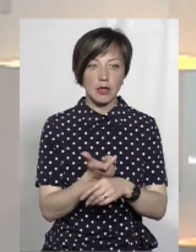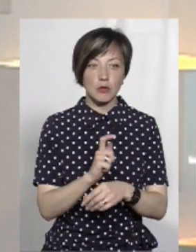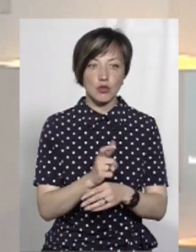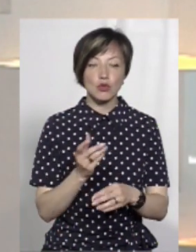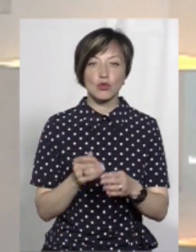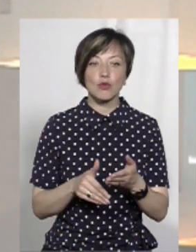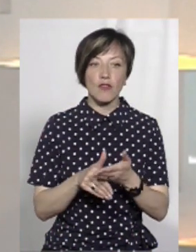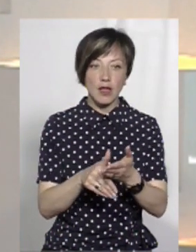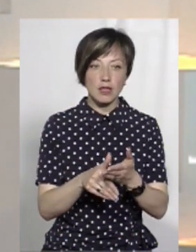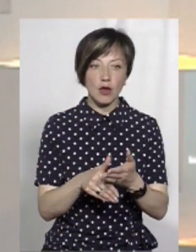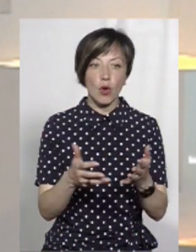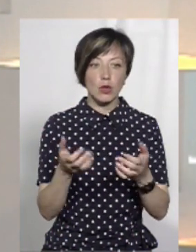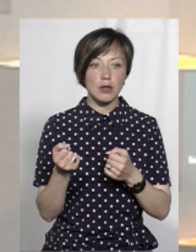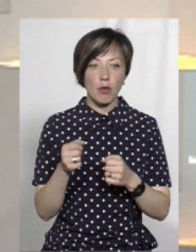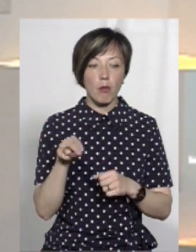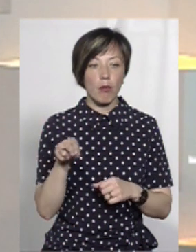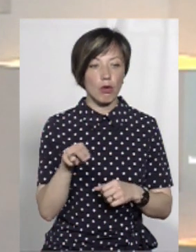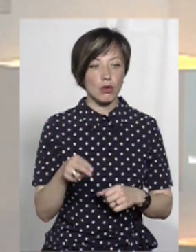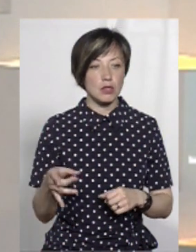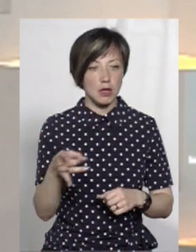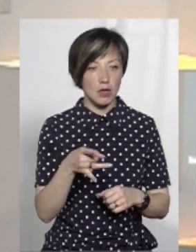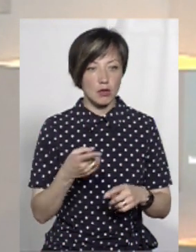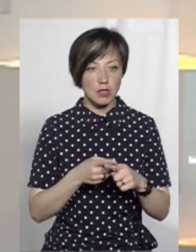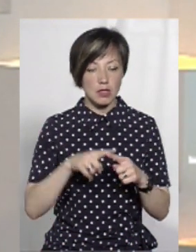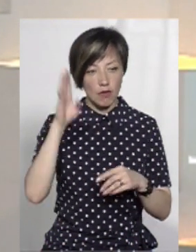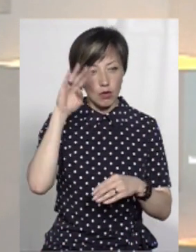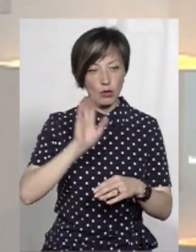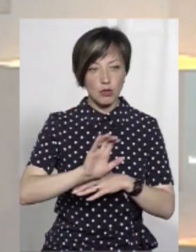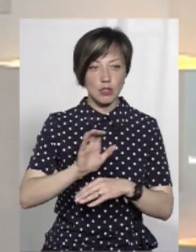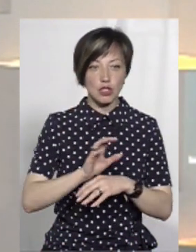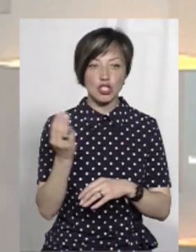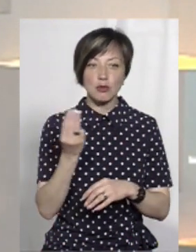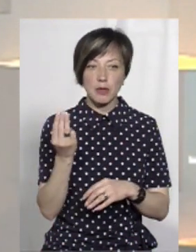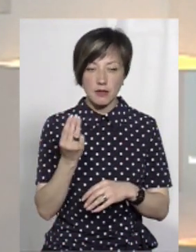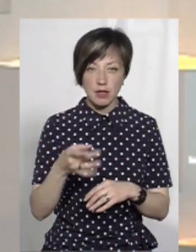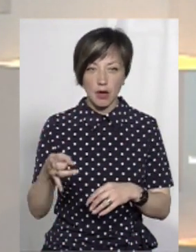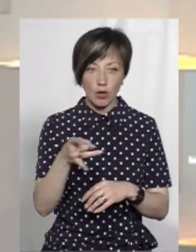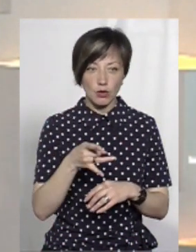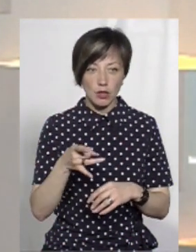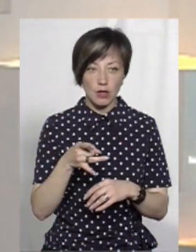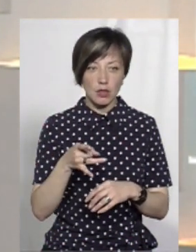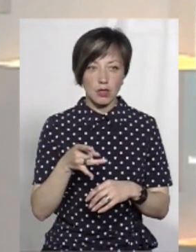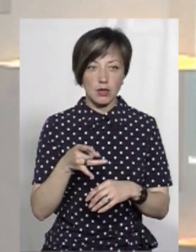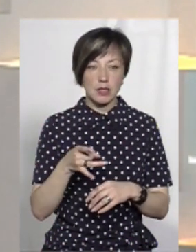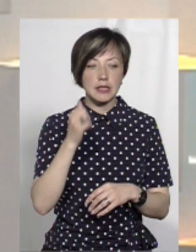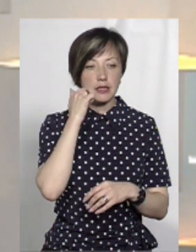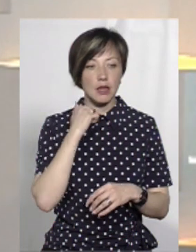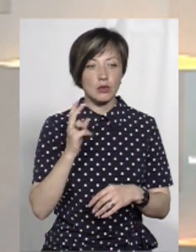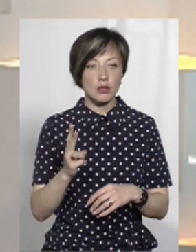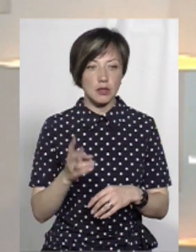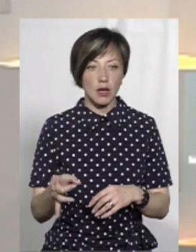Найбільшу субвенцію, щоб ви розуміли, отримав Полонський район – це водопостачання, Шепетівський район, а потім